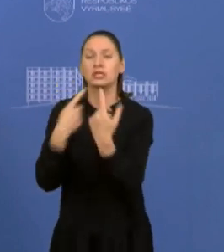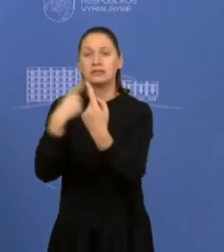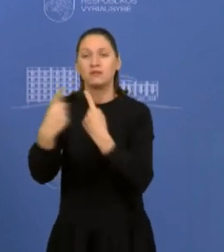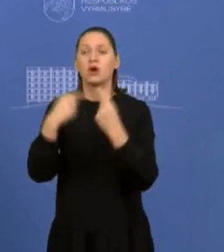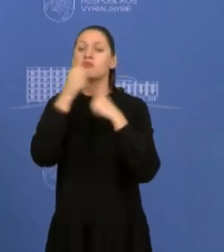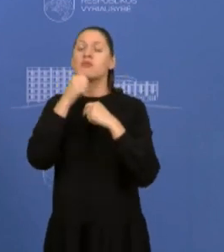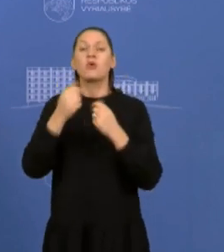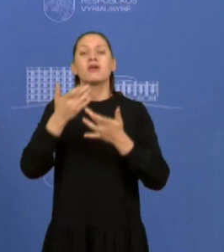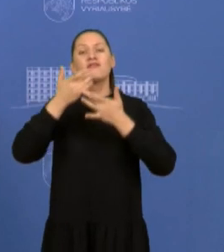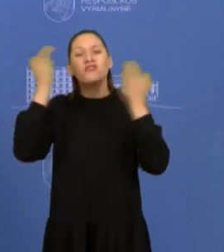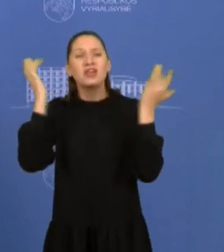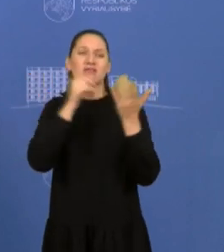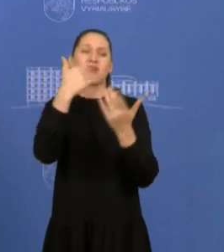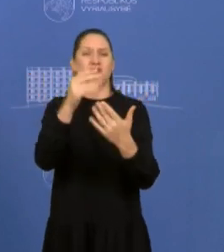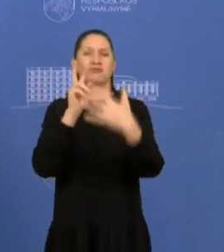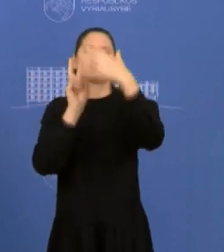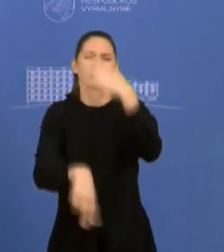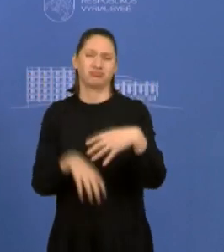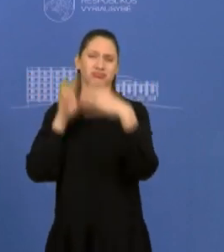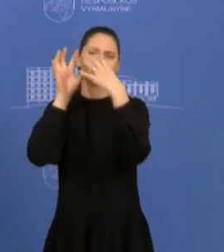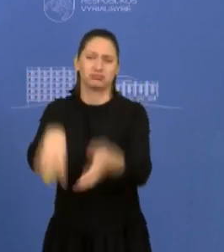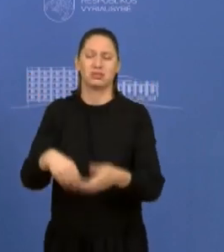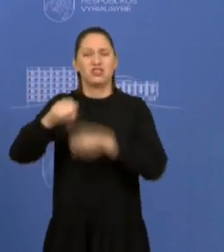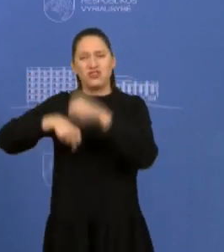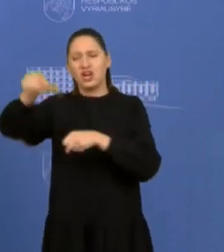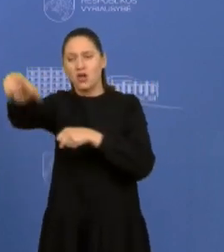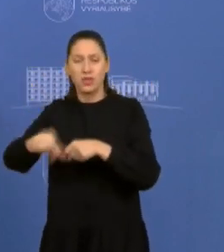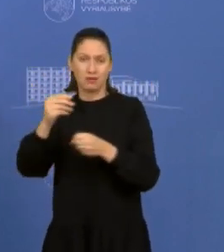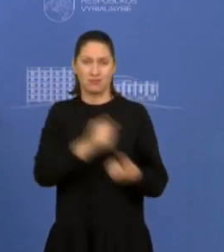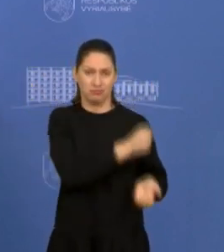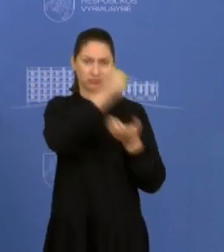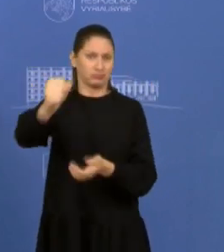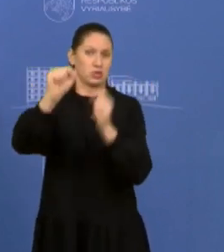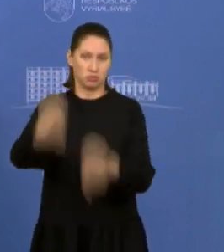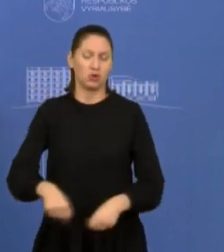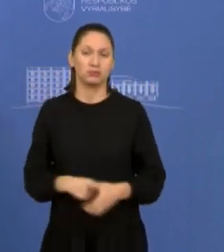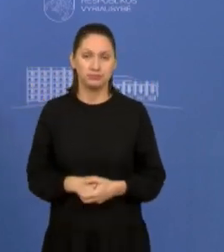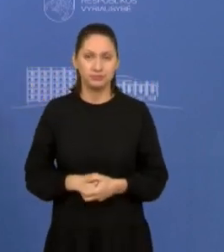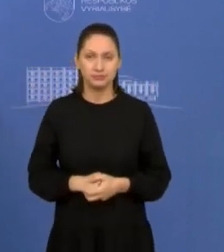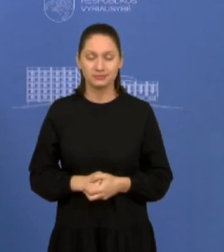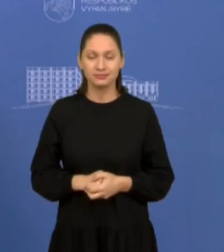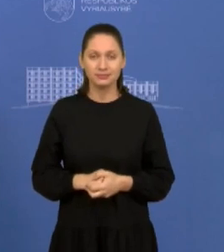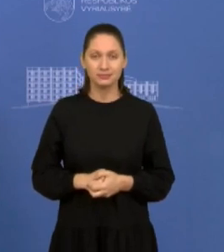investuoti į viešąjį transportą, dviračių tokus. Tai sprendžia ir,